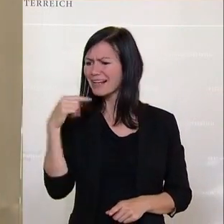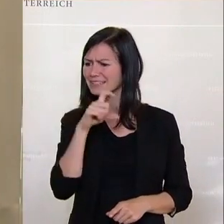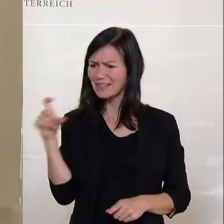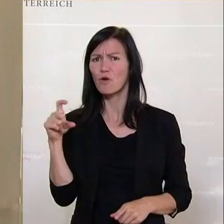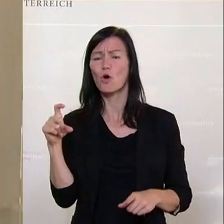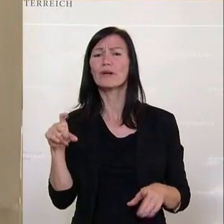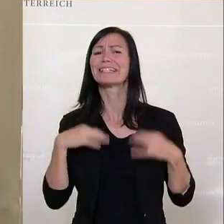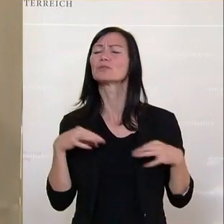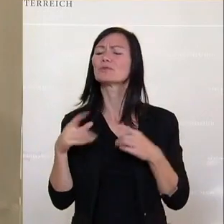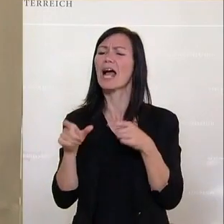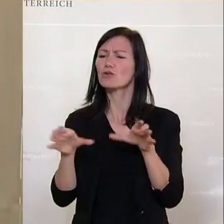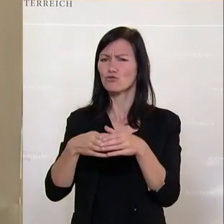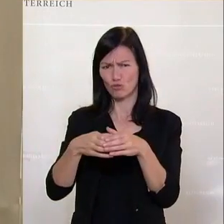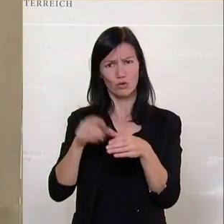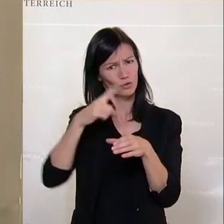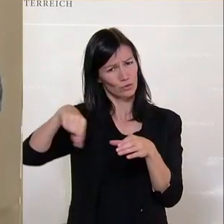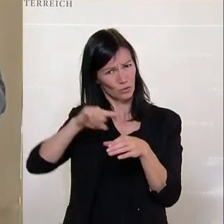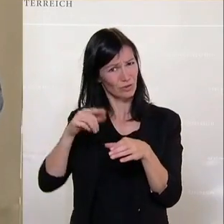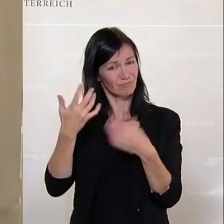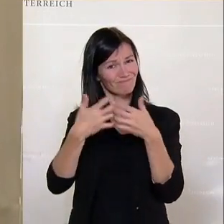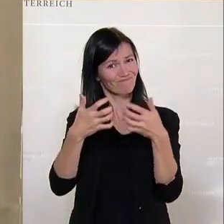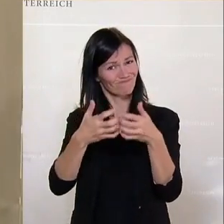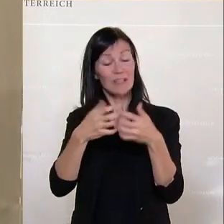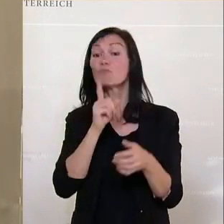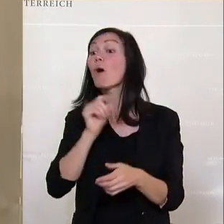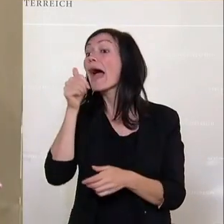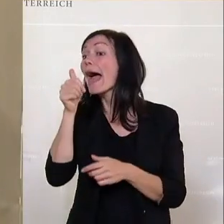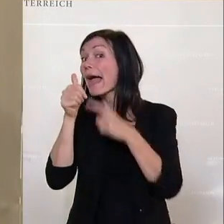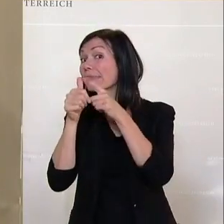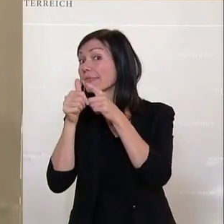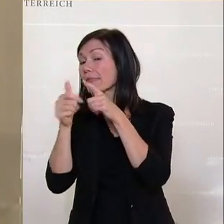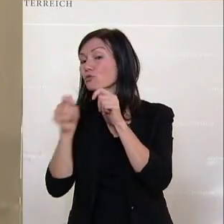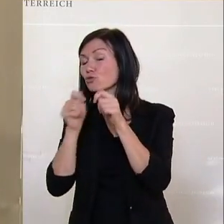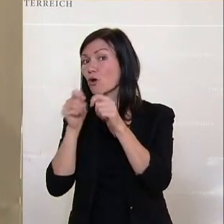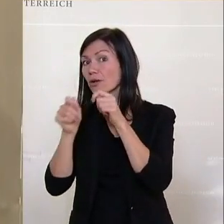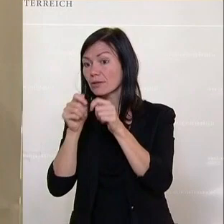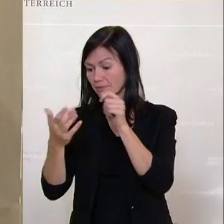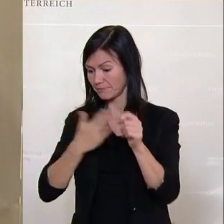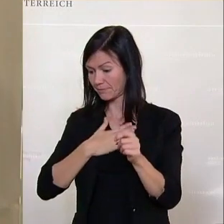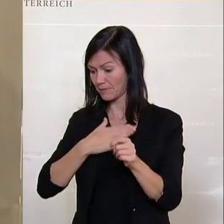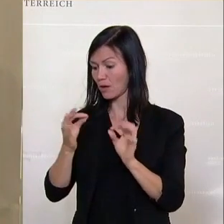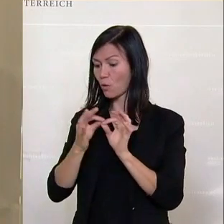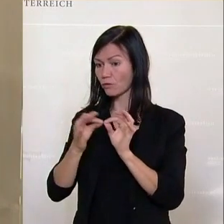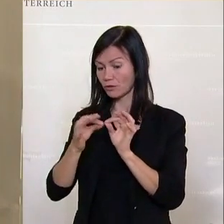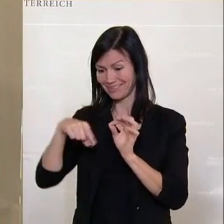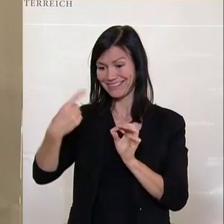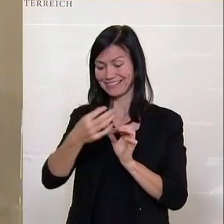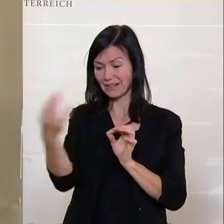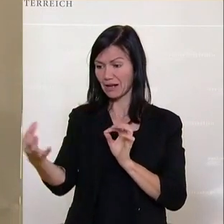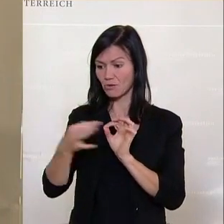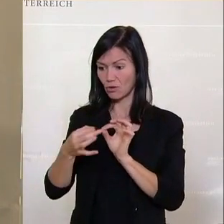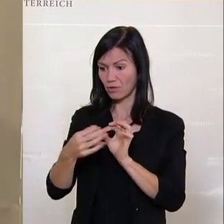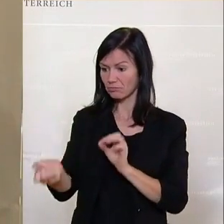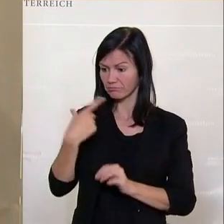im Gesundheitsausschuss. Es hat nur ein einziger Journalist die Mühe gefunden, mich zu kontaktieren am nächsten Tag, was